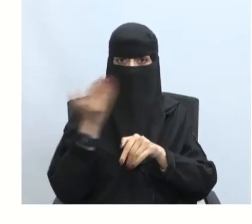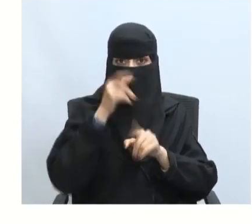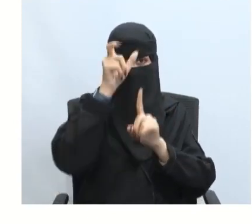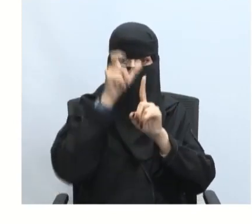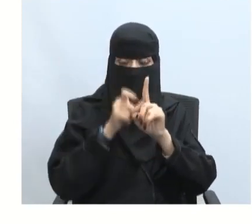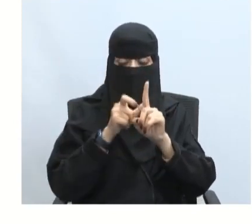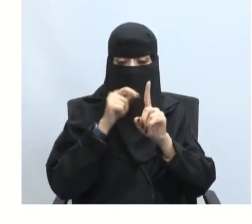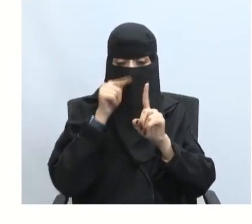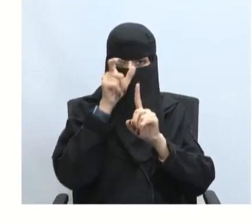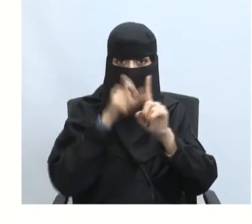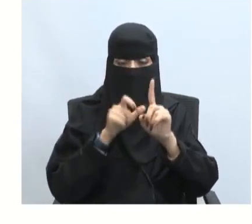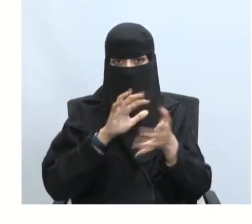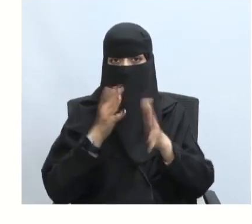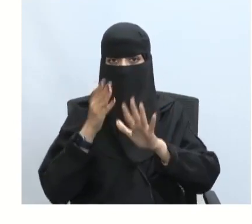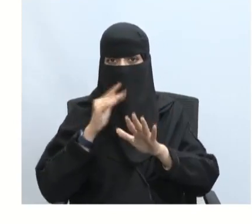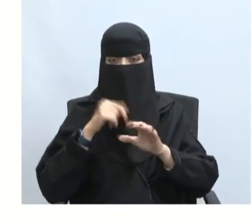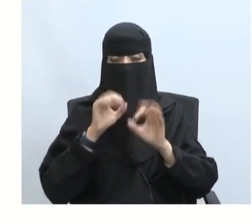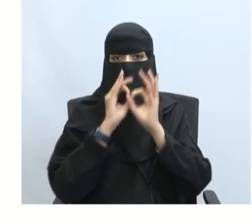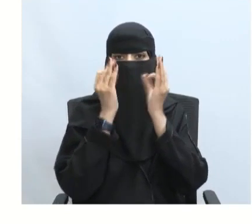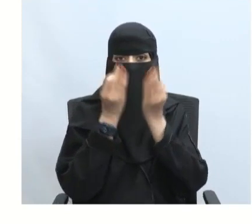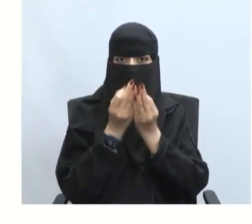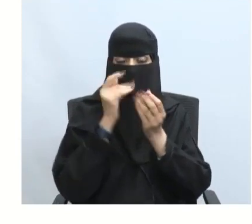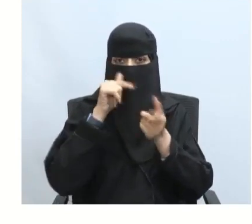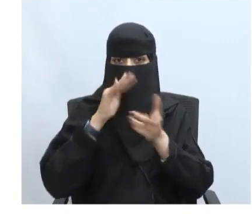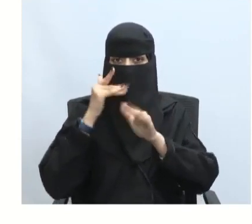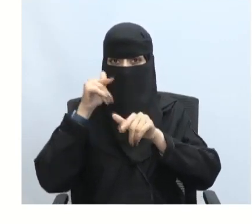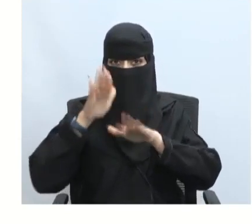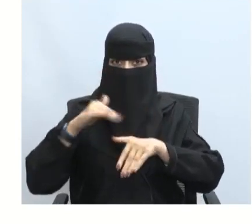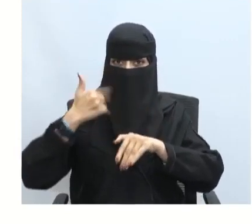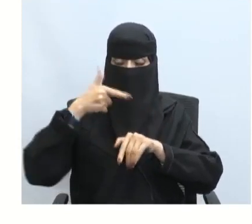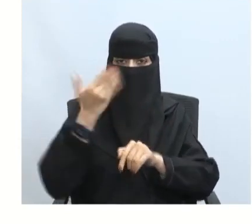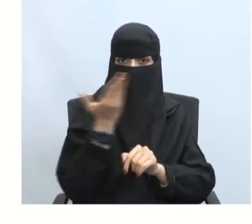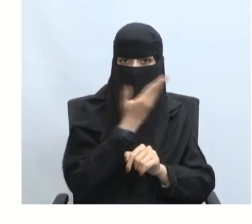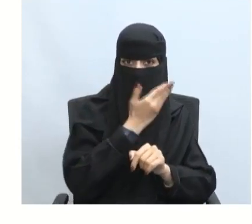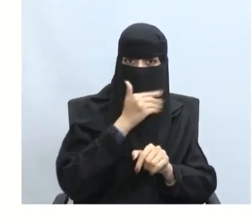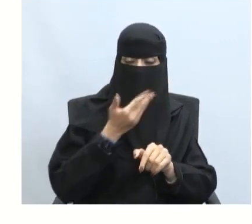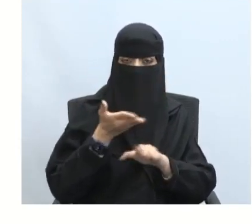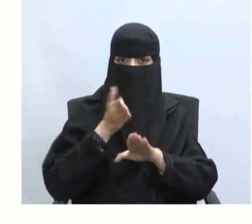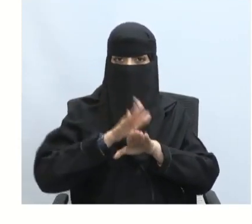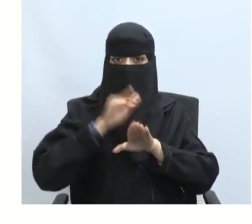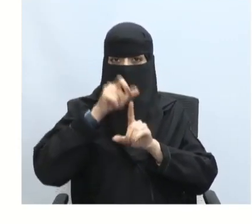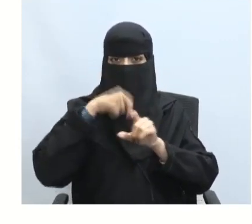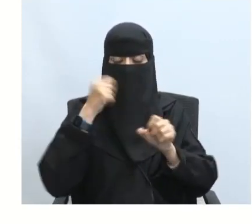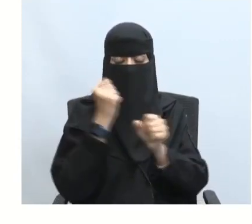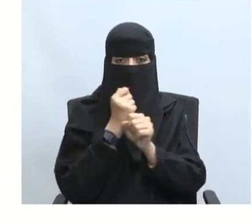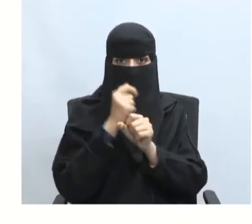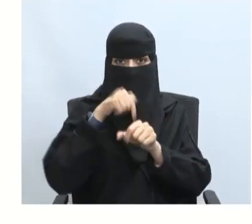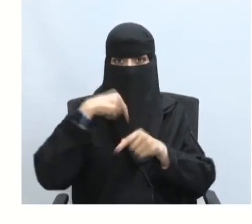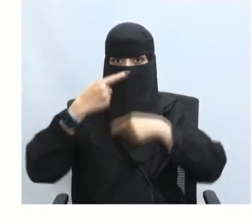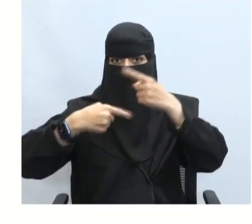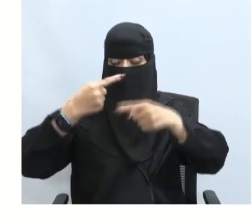يتعرض له الأفراد أو المجتمعات ويكون له تأثير على أفعالهم